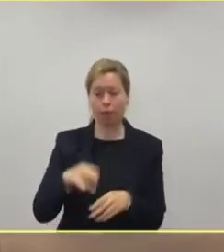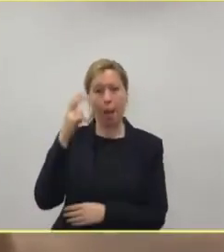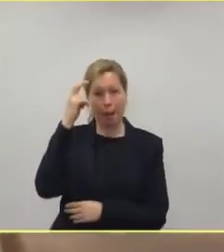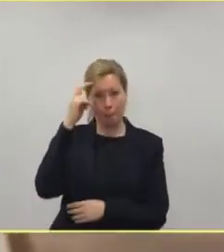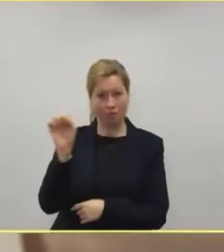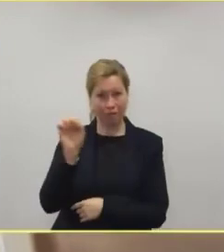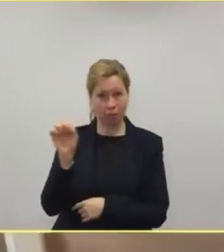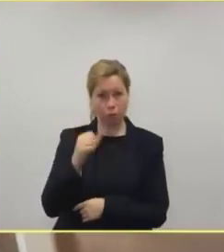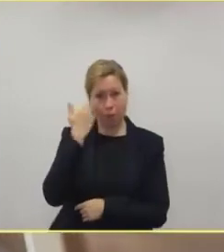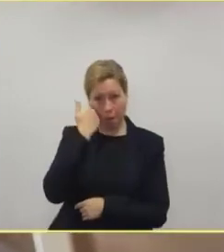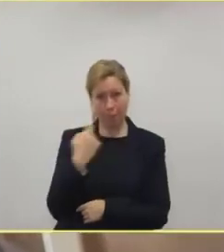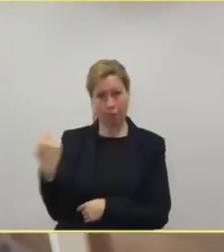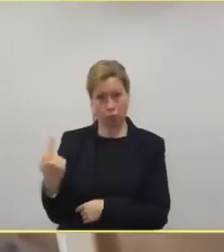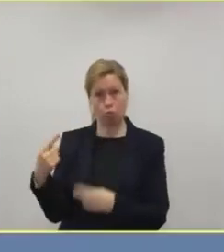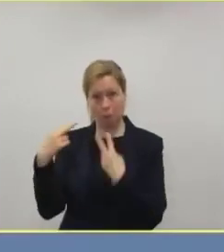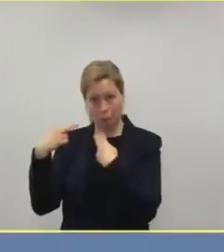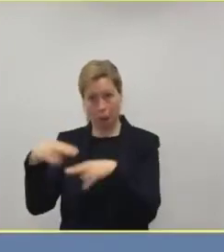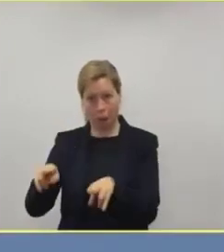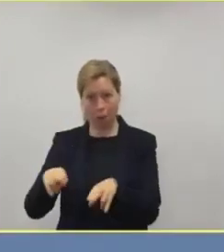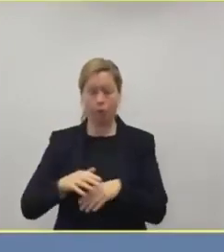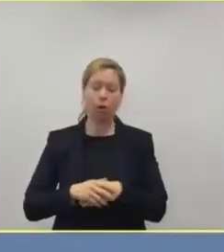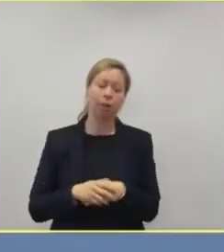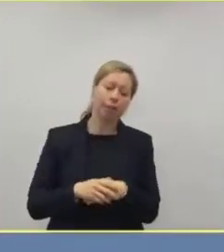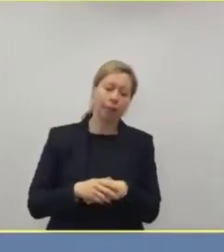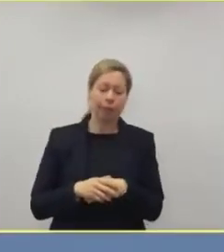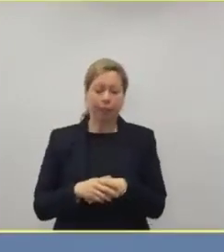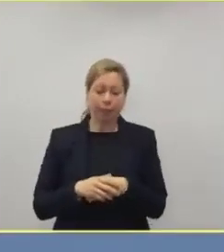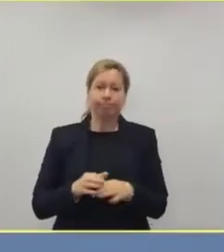schwer, eine Einschätzung zu bekommen.